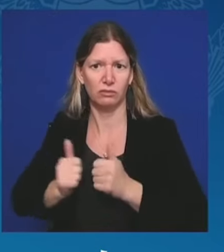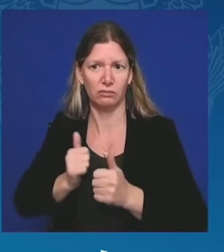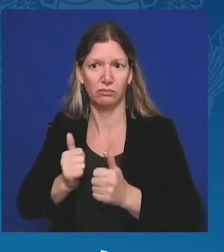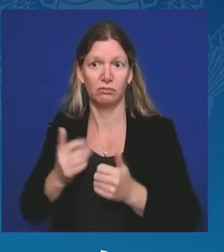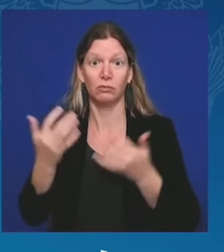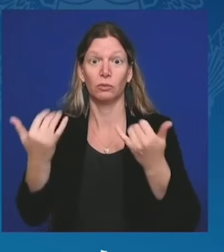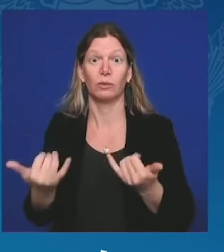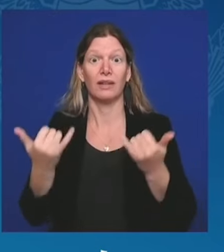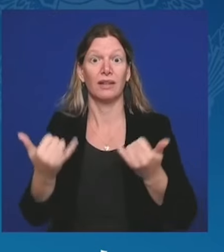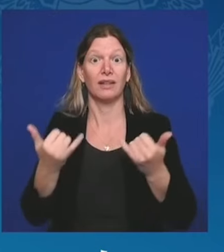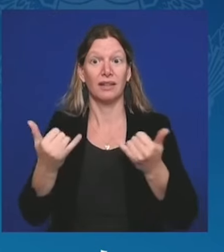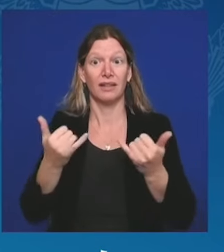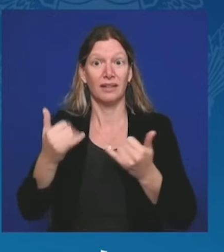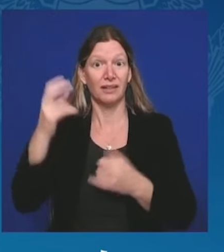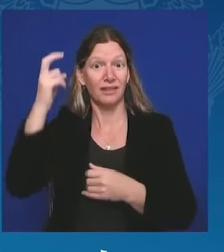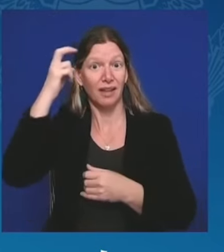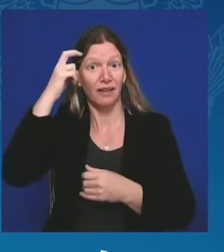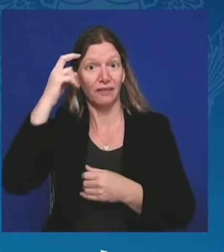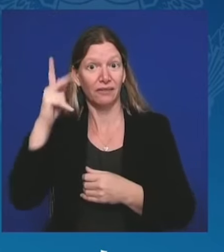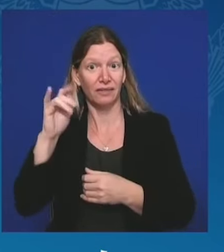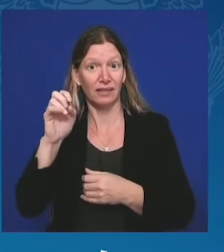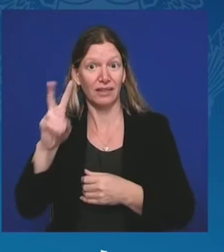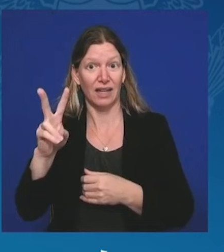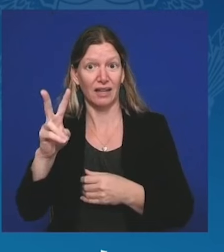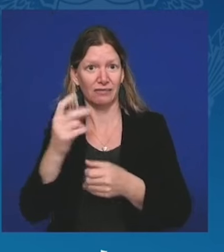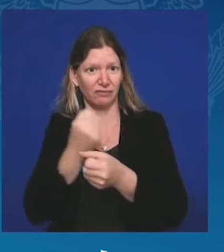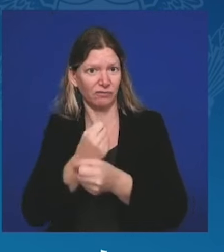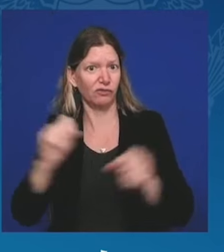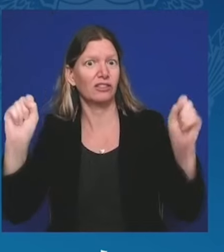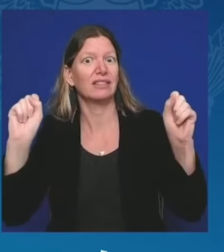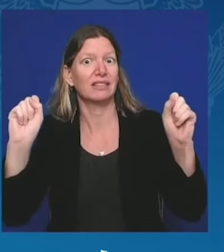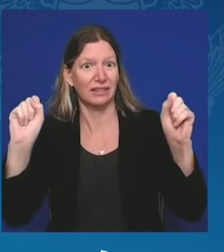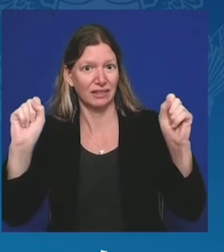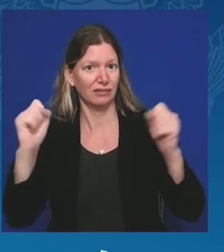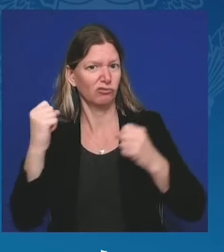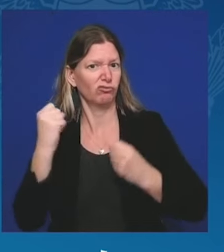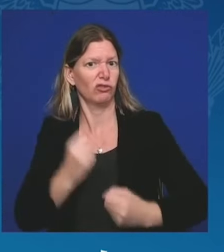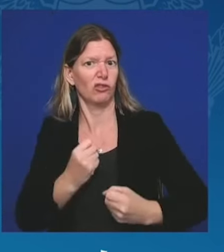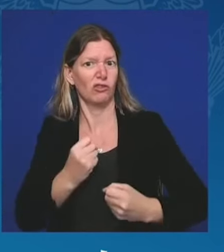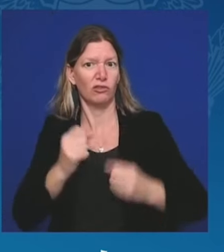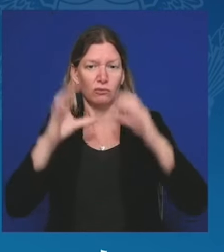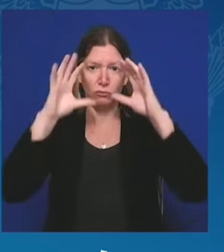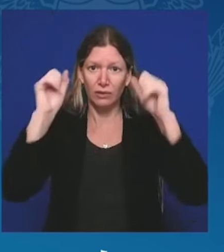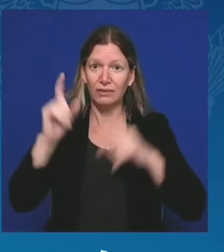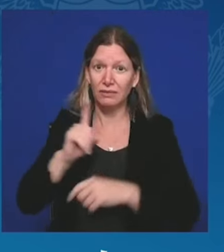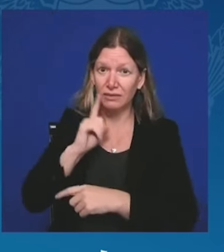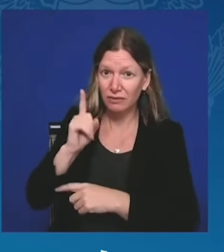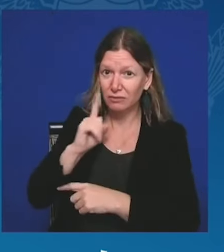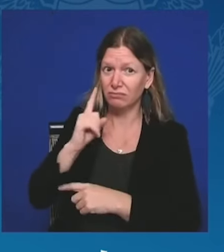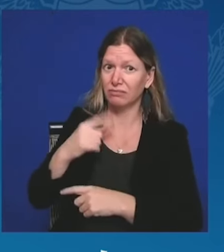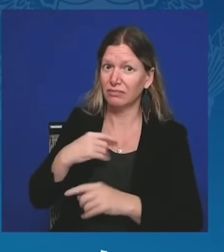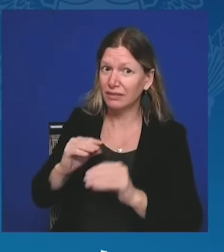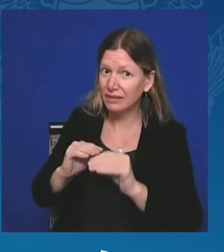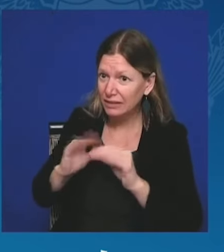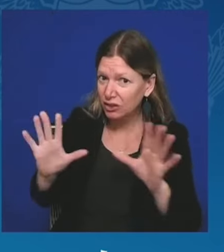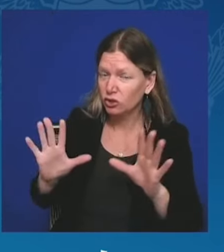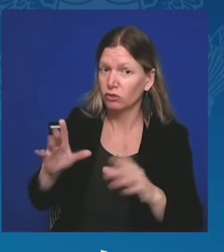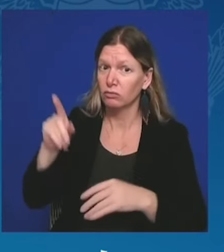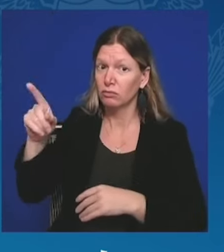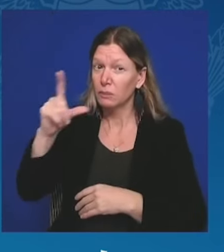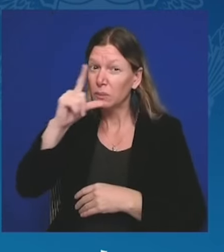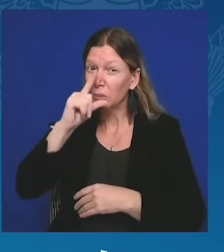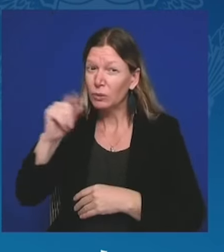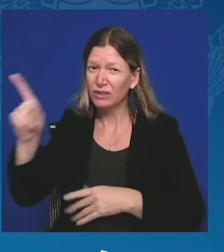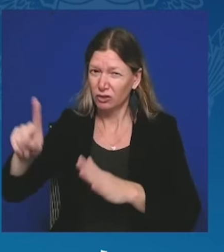Prezydencie Zełenski, chcę to powiedzieć jasno, to Putin rozpoczął tę wojnę i mógłby ją zakończyć jutro, gdyby tylko